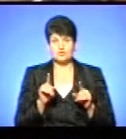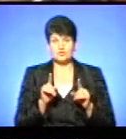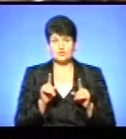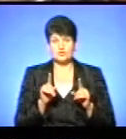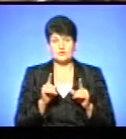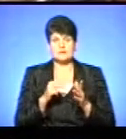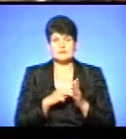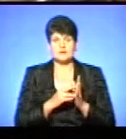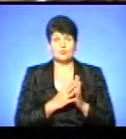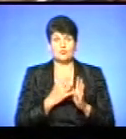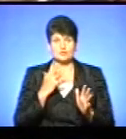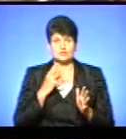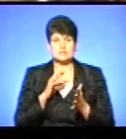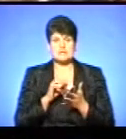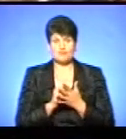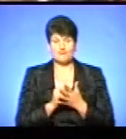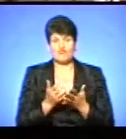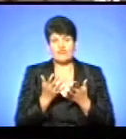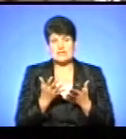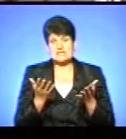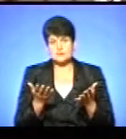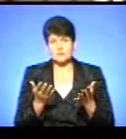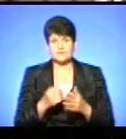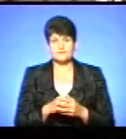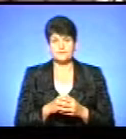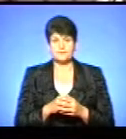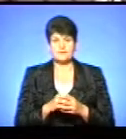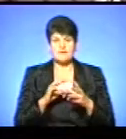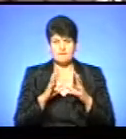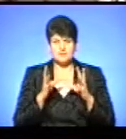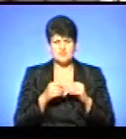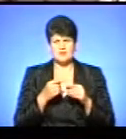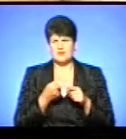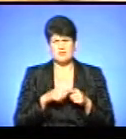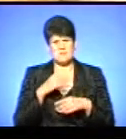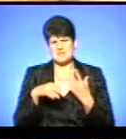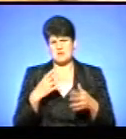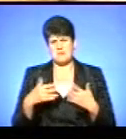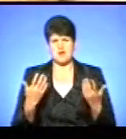очередь займав і, думаю, вияснюв, чинно. А взагалі це безобразує.